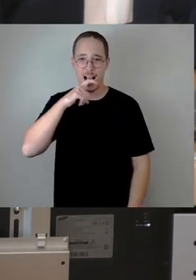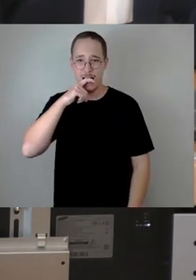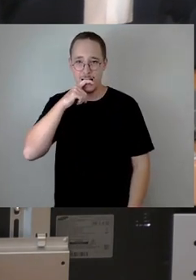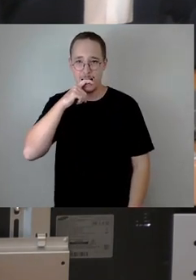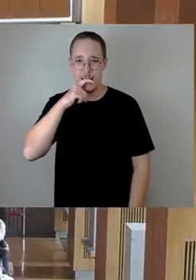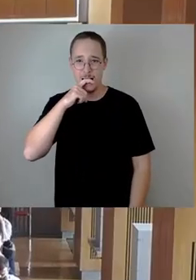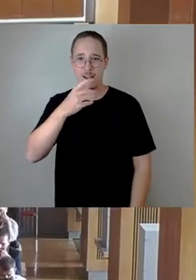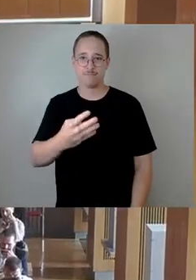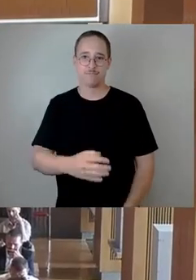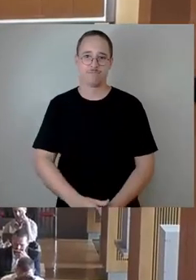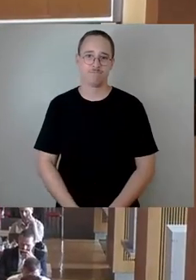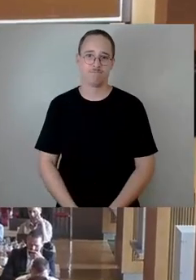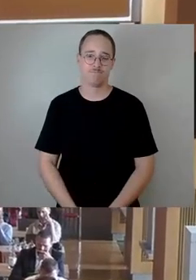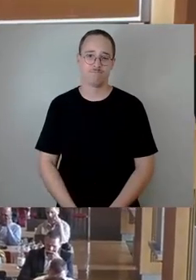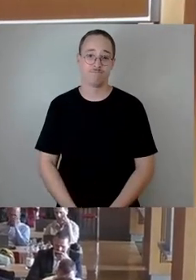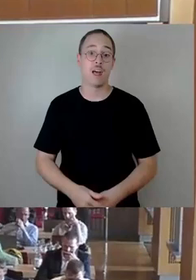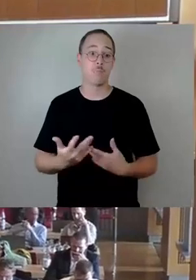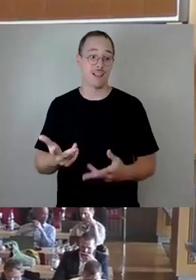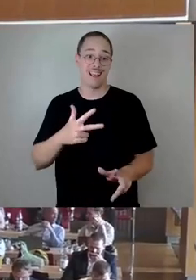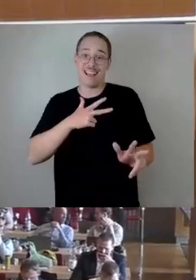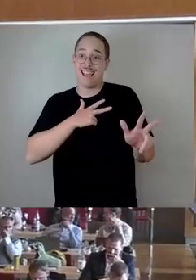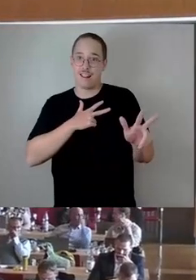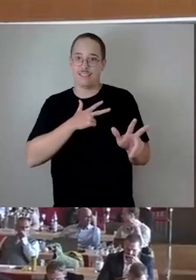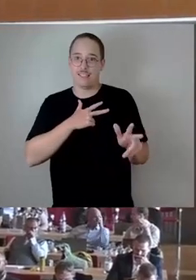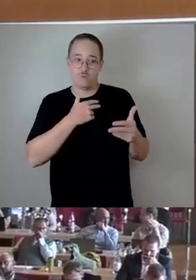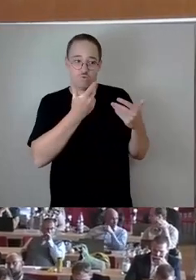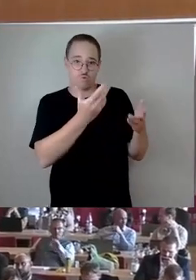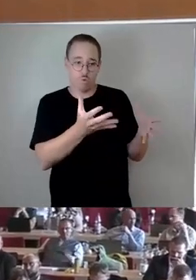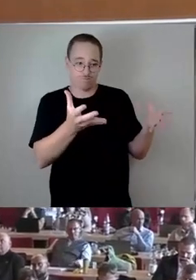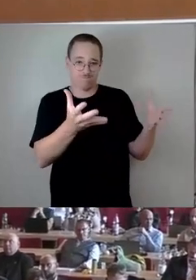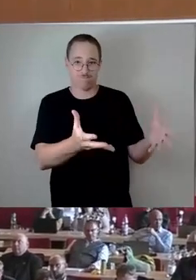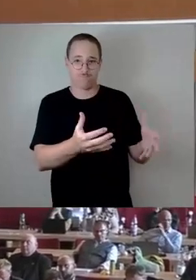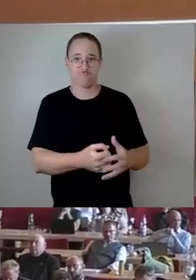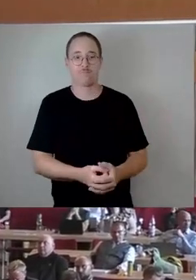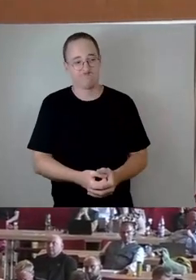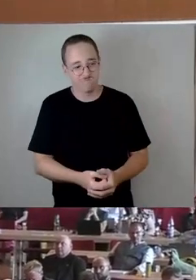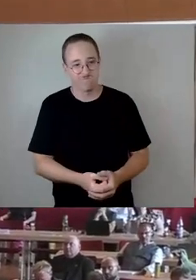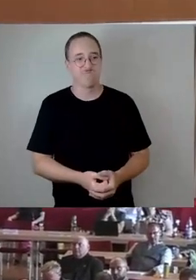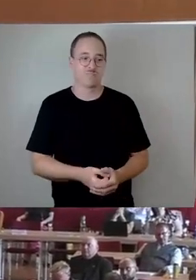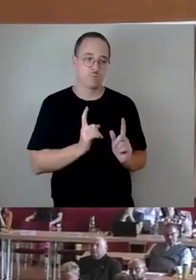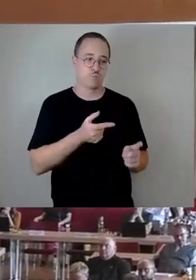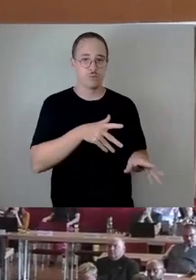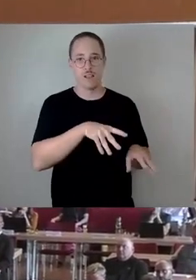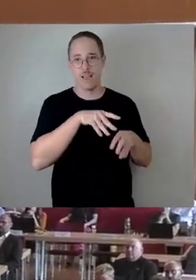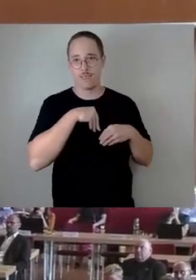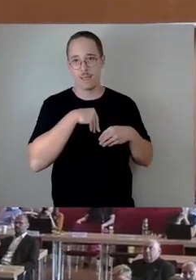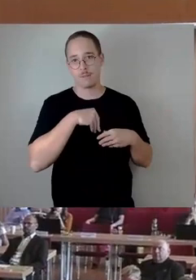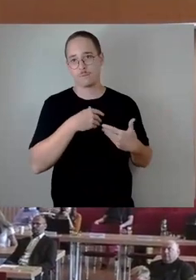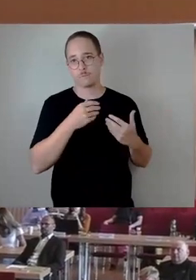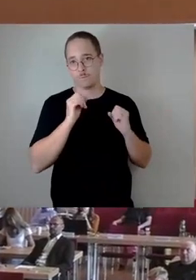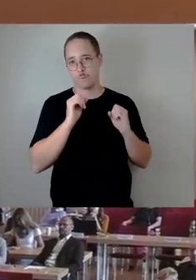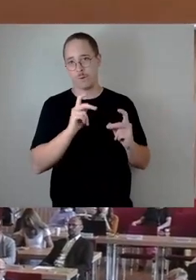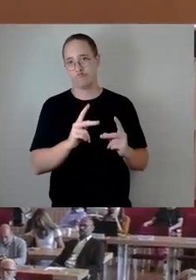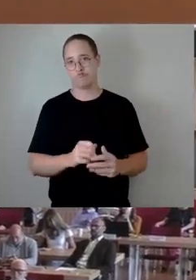im Augenblick eine andere Sprache. Verehrte Stadträte und Stadträte, auch wenn der Haushaltsbeschluss